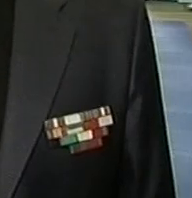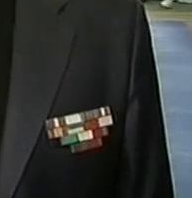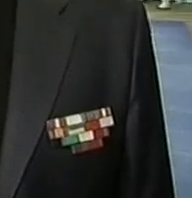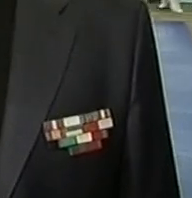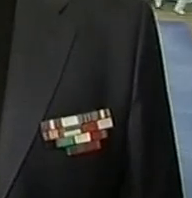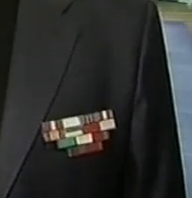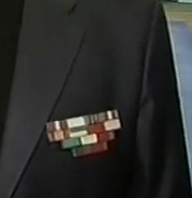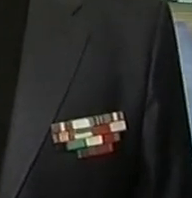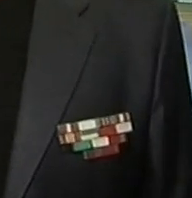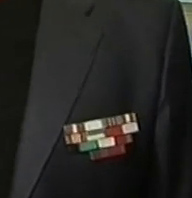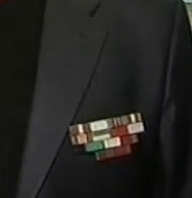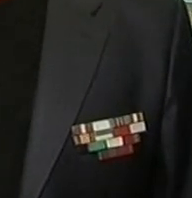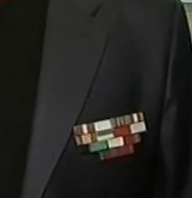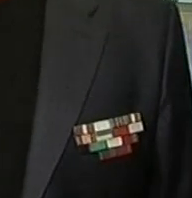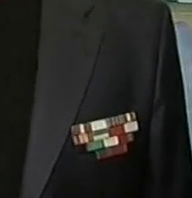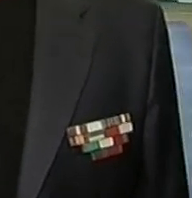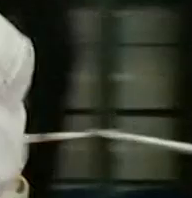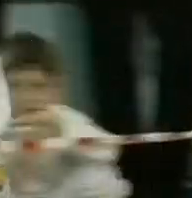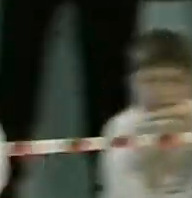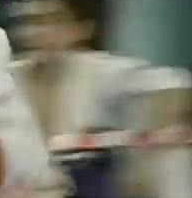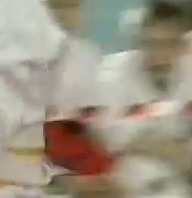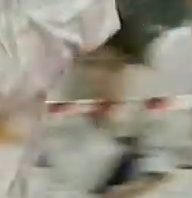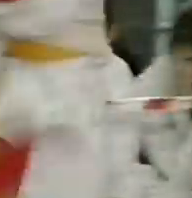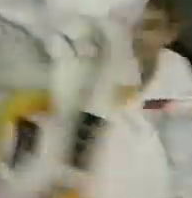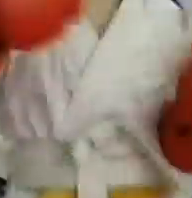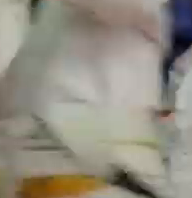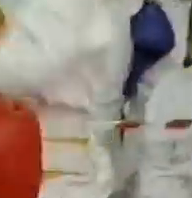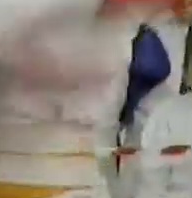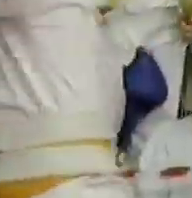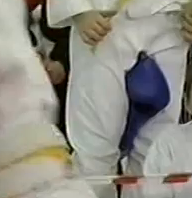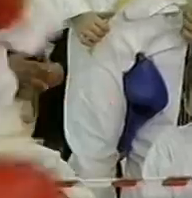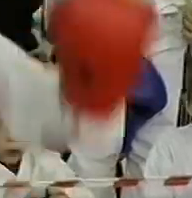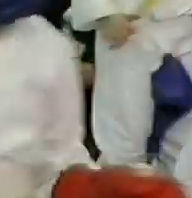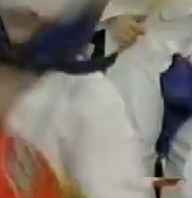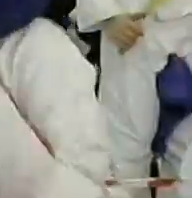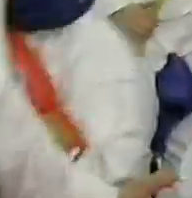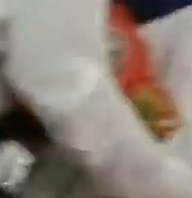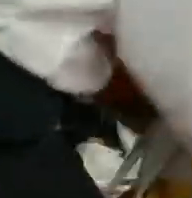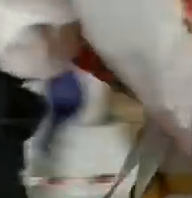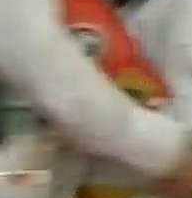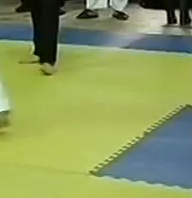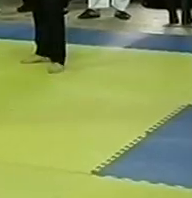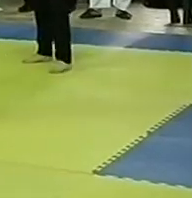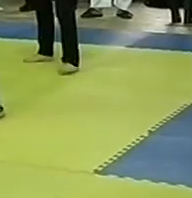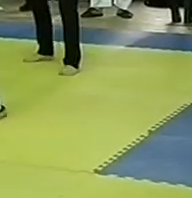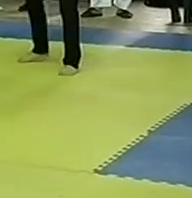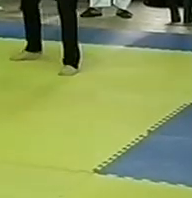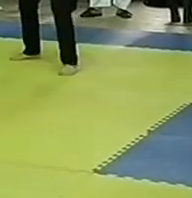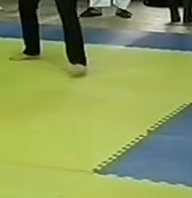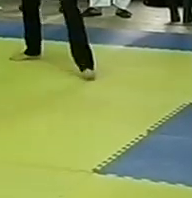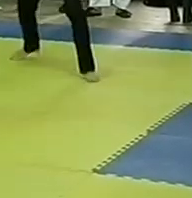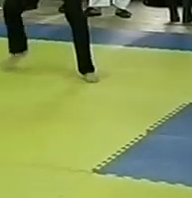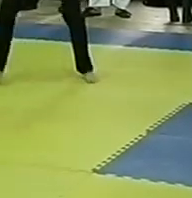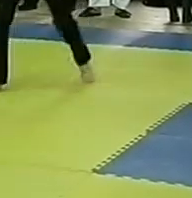вже більше 20 років виспитуємо дітей. Учасниками чемпіонату стали 160 спортсменів різного віку – від дітей до дорослих.